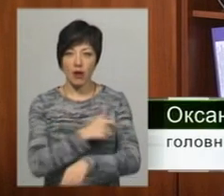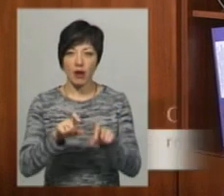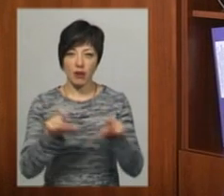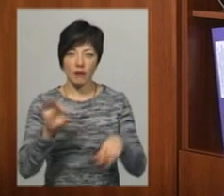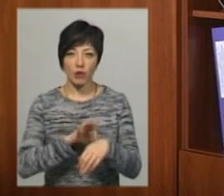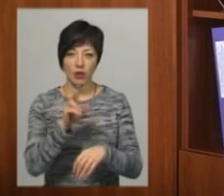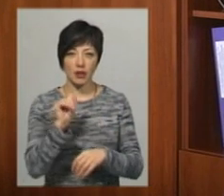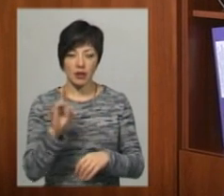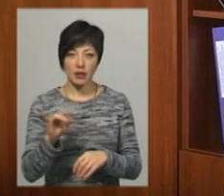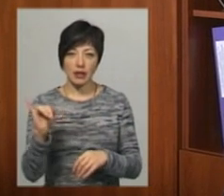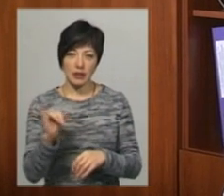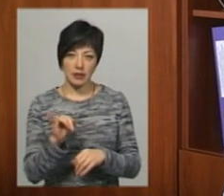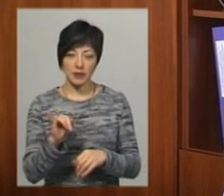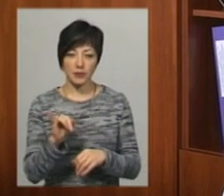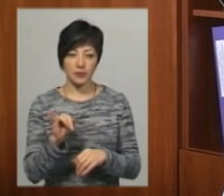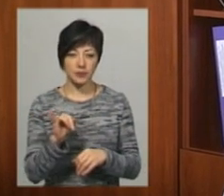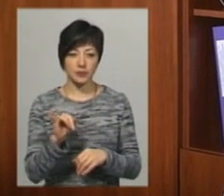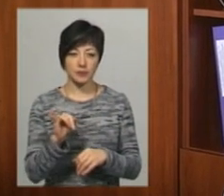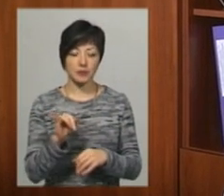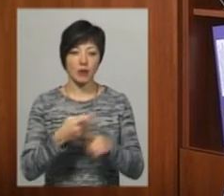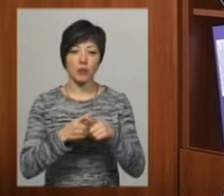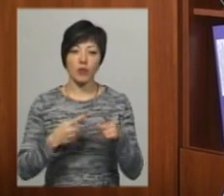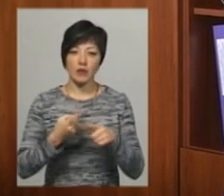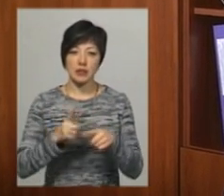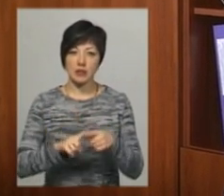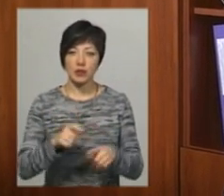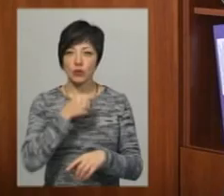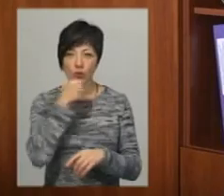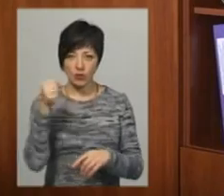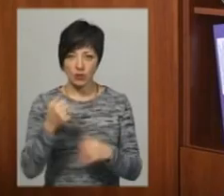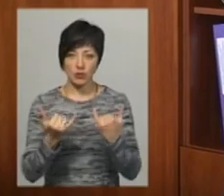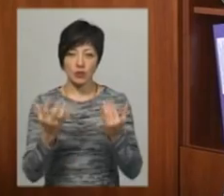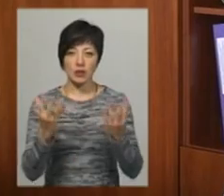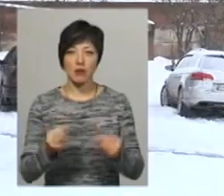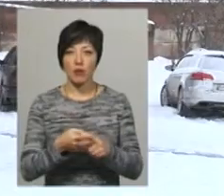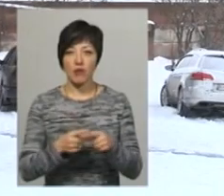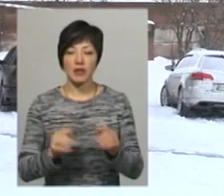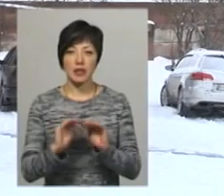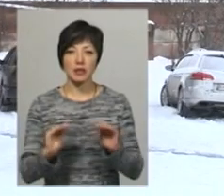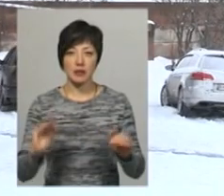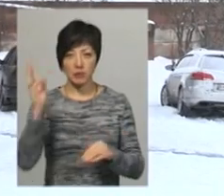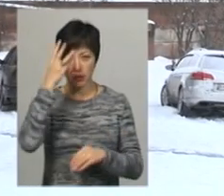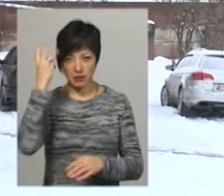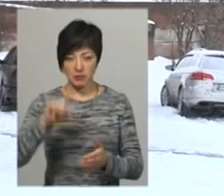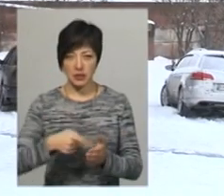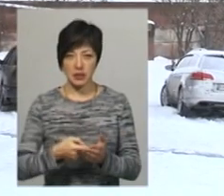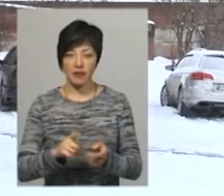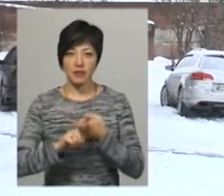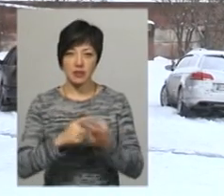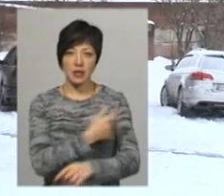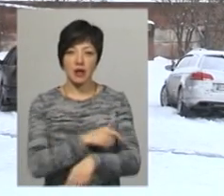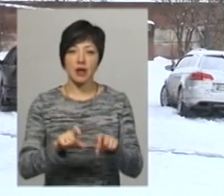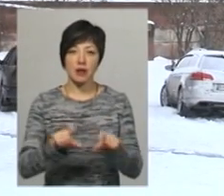на КІР. Іде половина – це дорослі, на сьогоднішній день – половина – діти. У Хмельницькій міській інфекційній